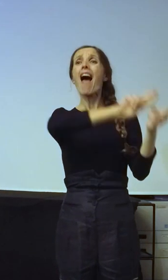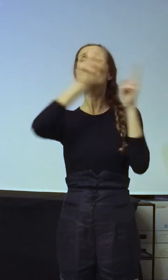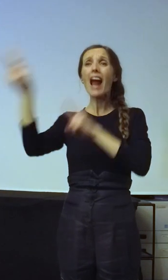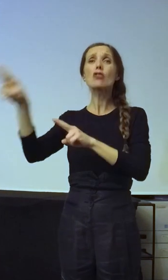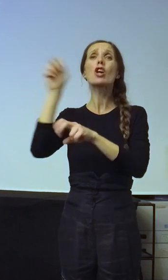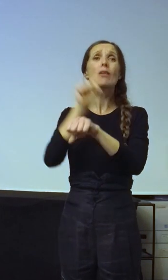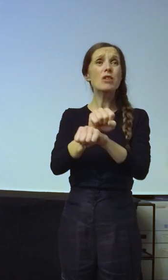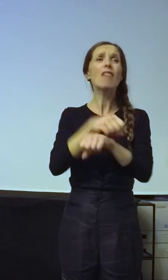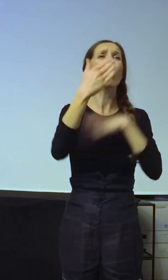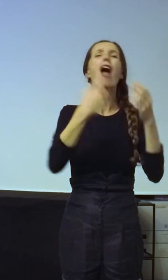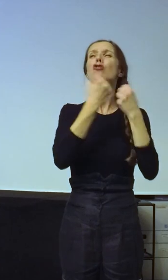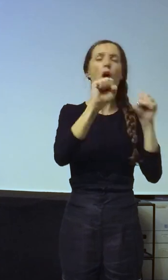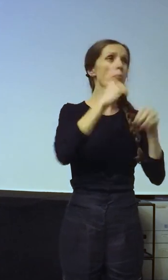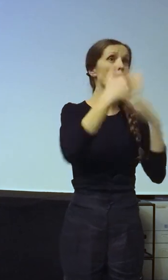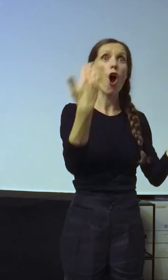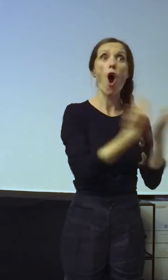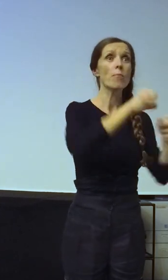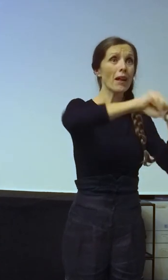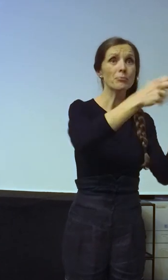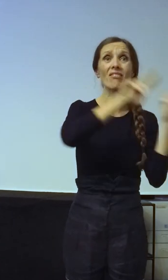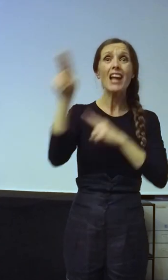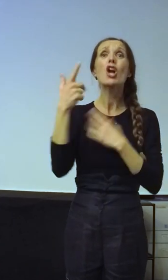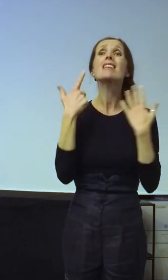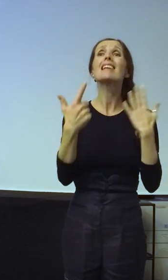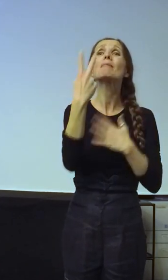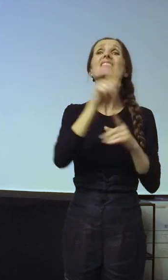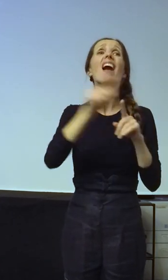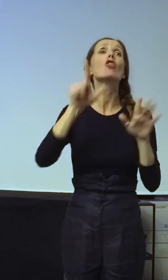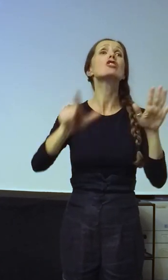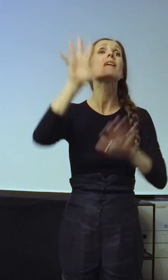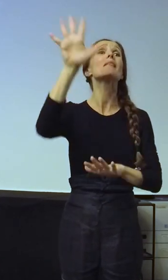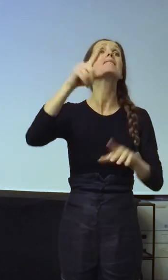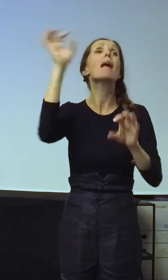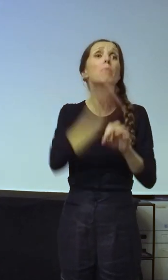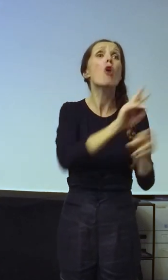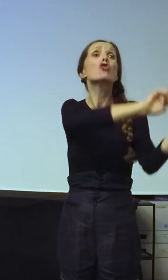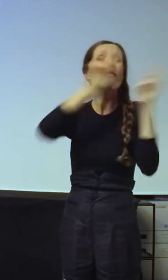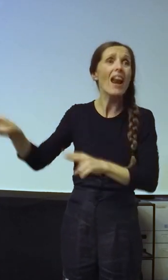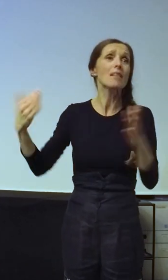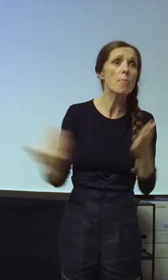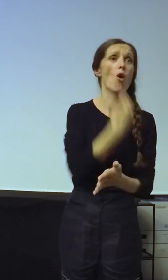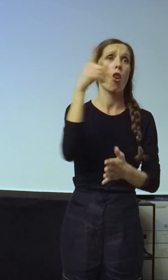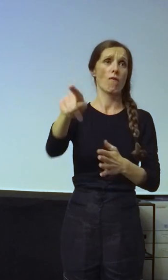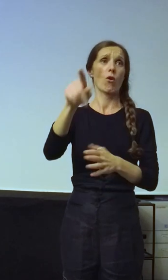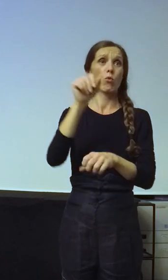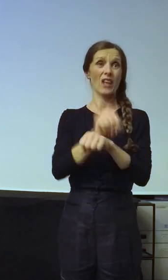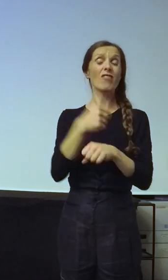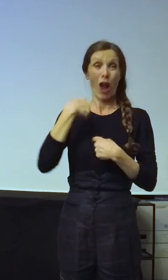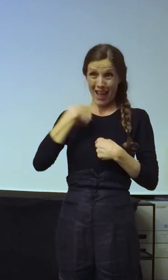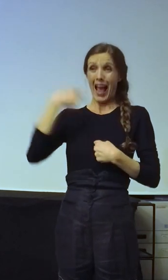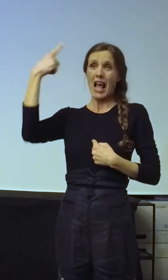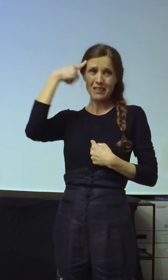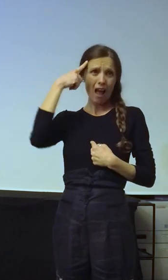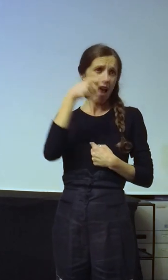Ja ću vam reći iz iskustva, i ne treba vam ni jedan profesionalac koji to bolje zna od mene, ja sam to živeo, da od deset ljudi